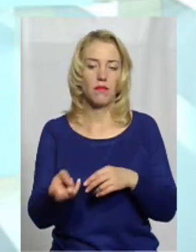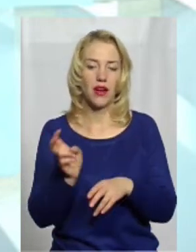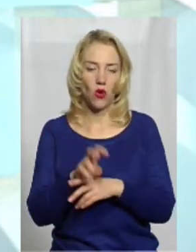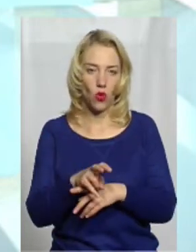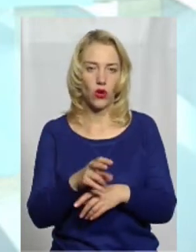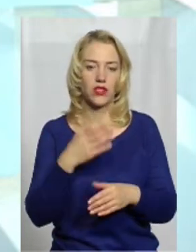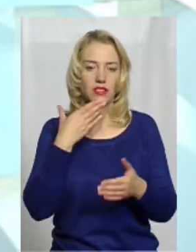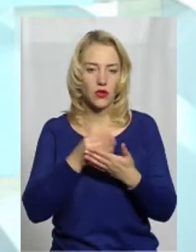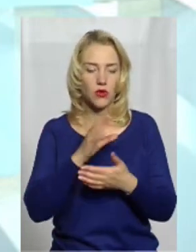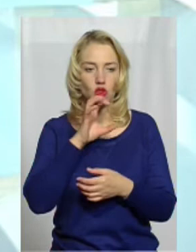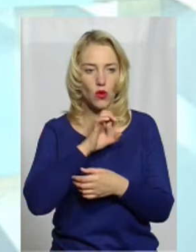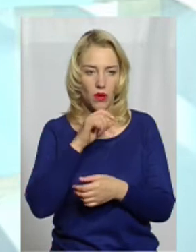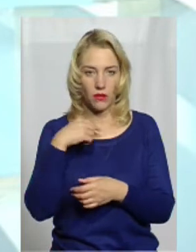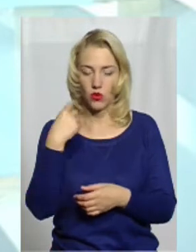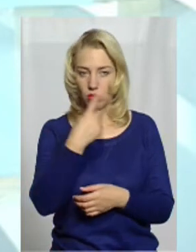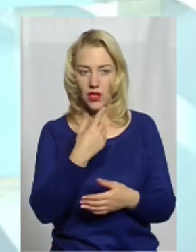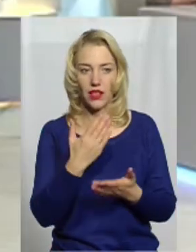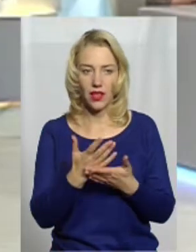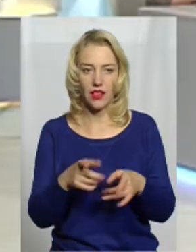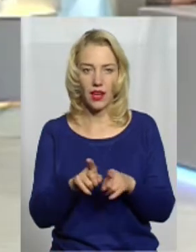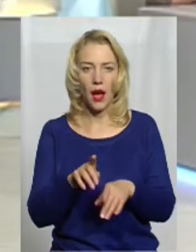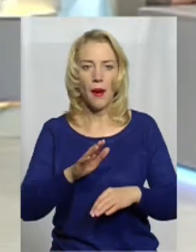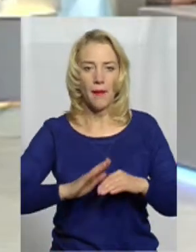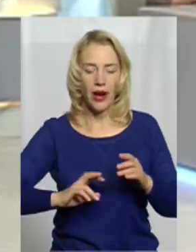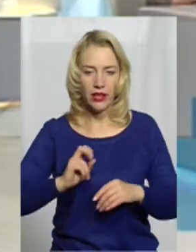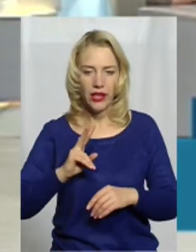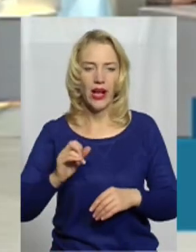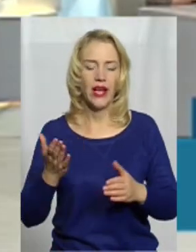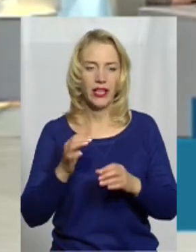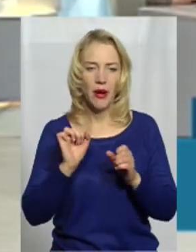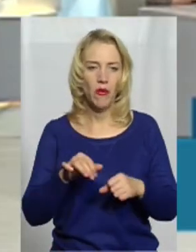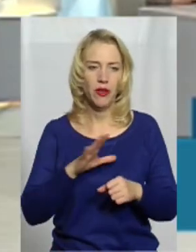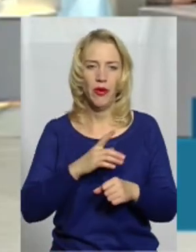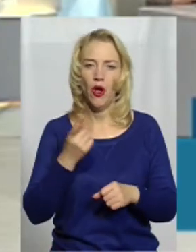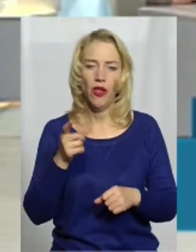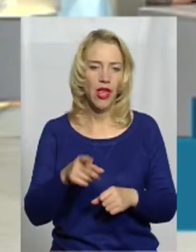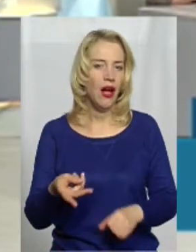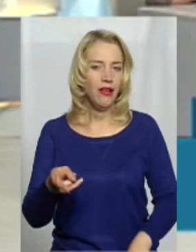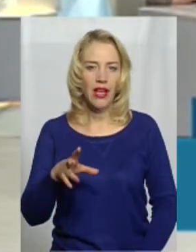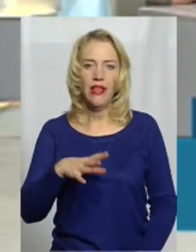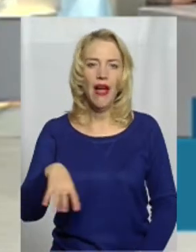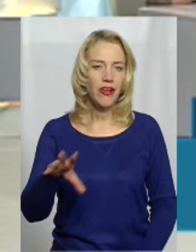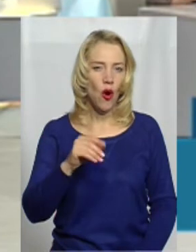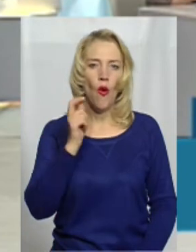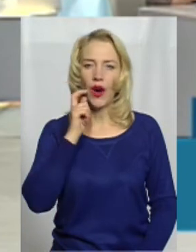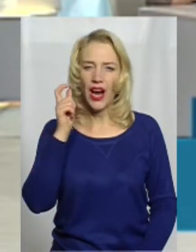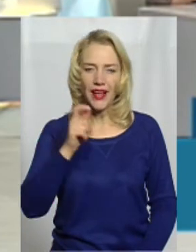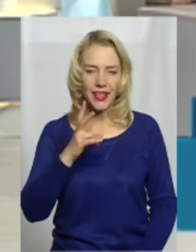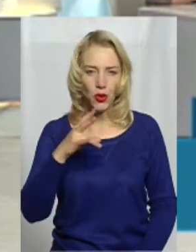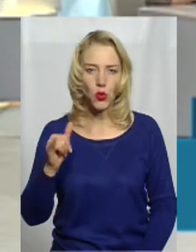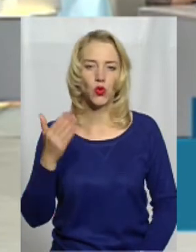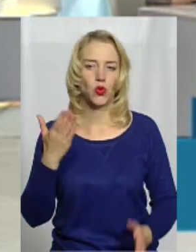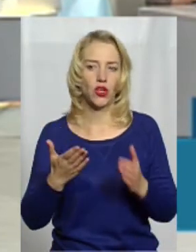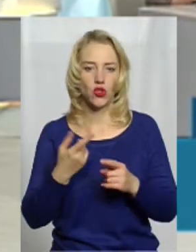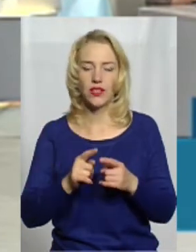особистими. нас є така практика, які можуть бути одна-дві на всю Україну, але якщо